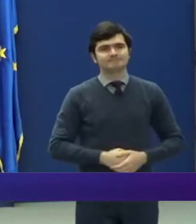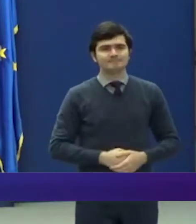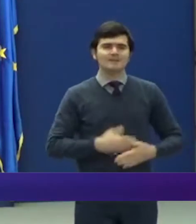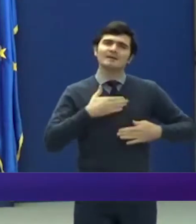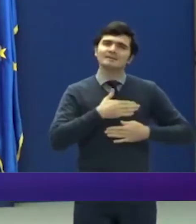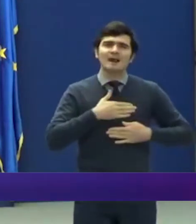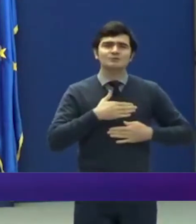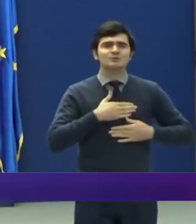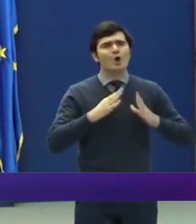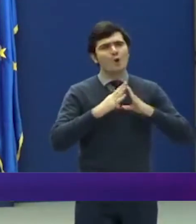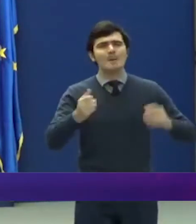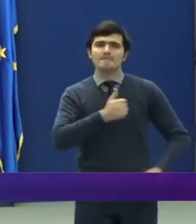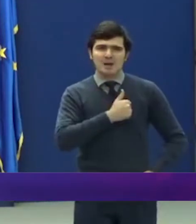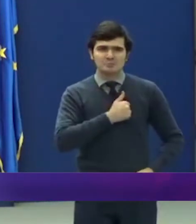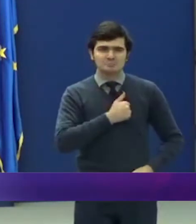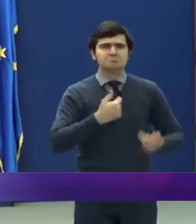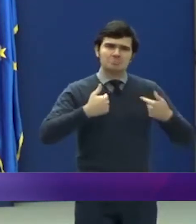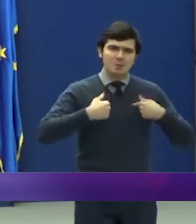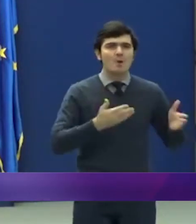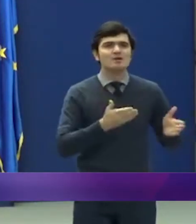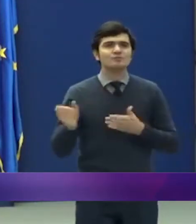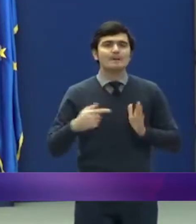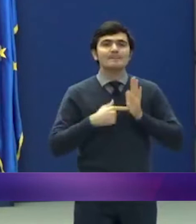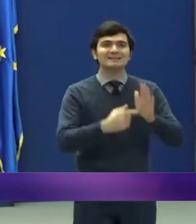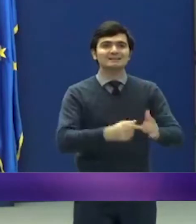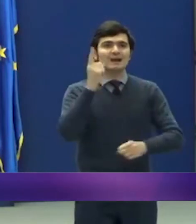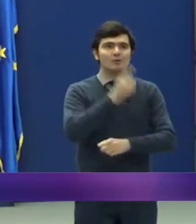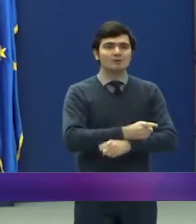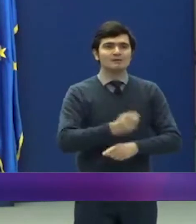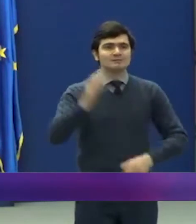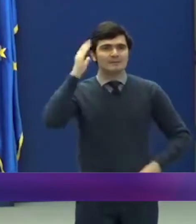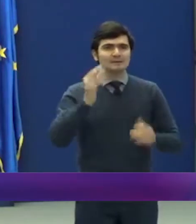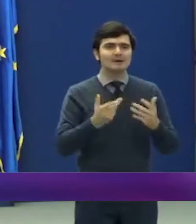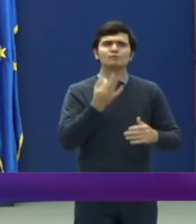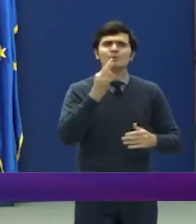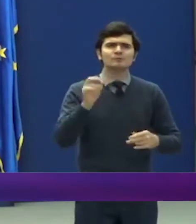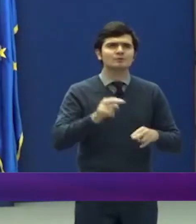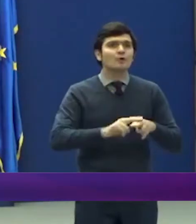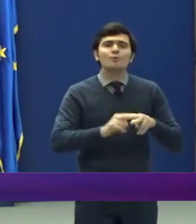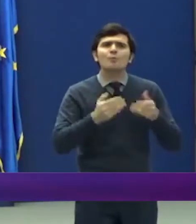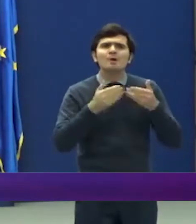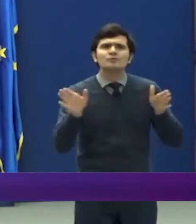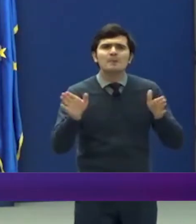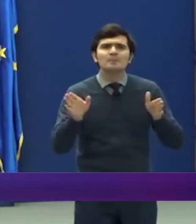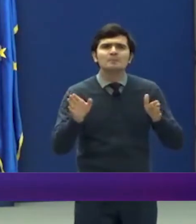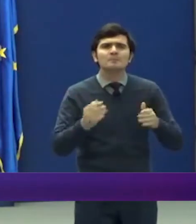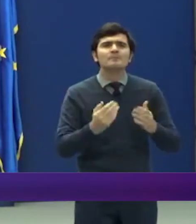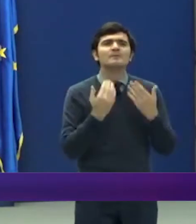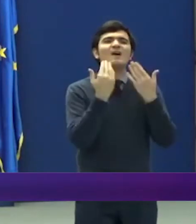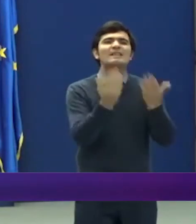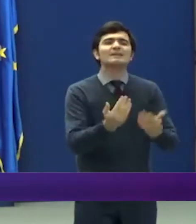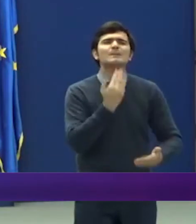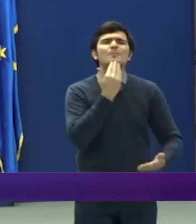Dragi compatrioți, încep prezentarea Ordonanței Militare numărul 10, adresându-vă